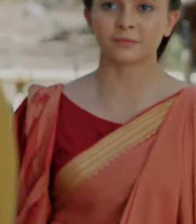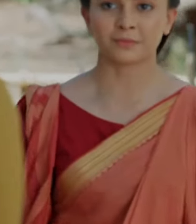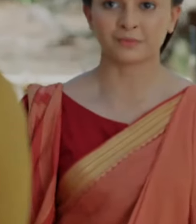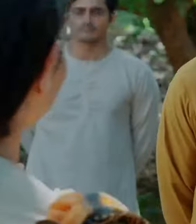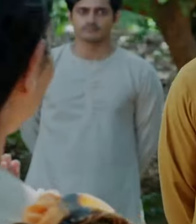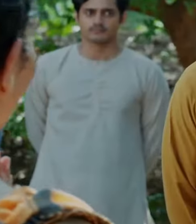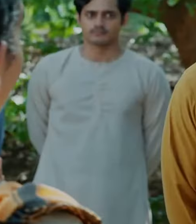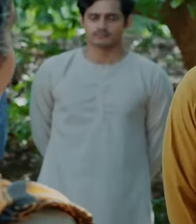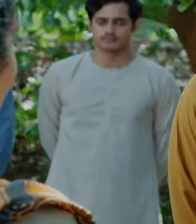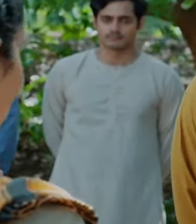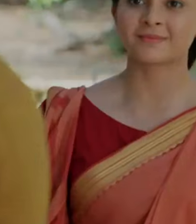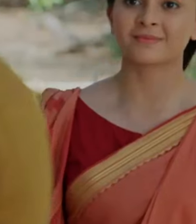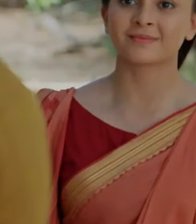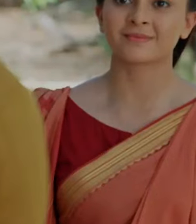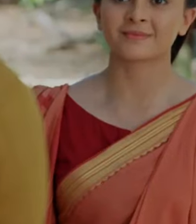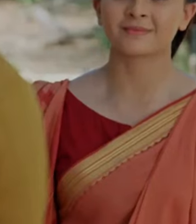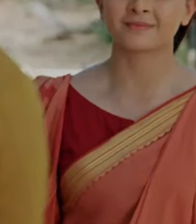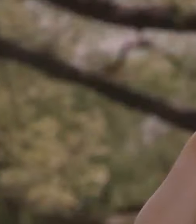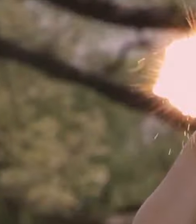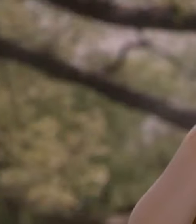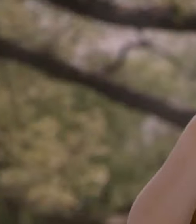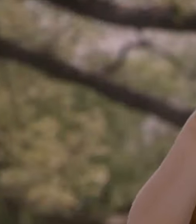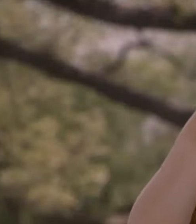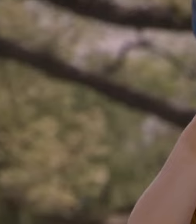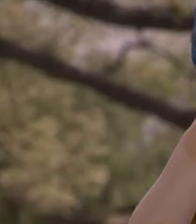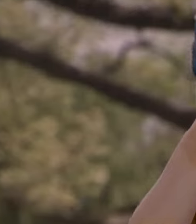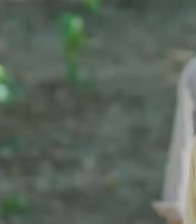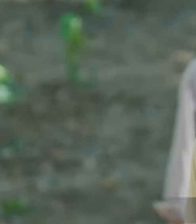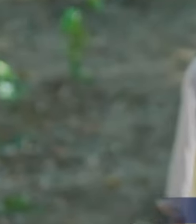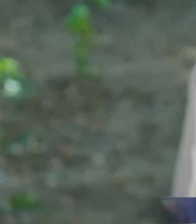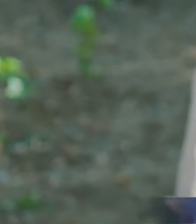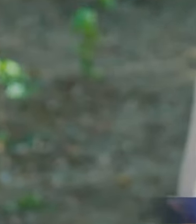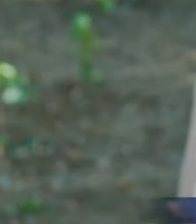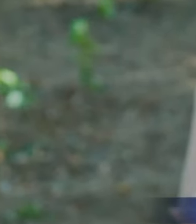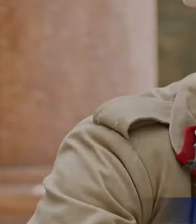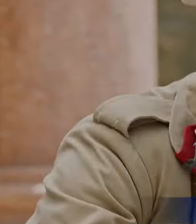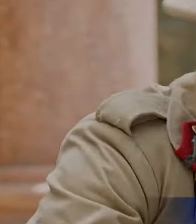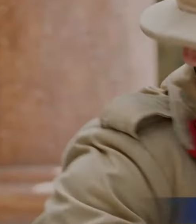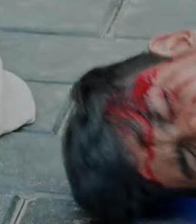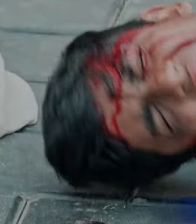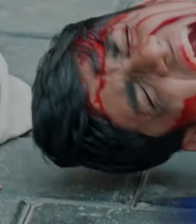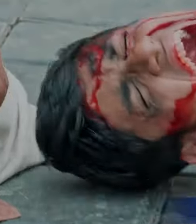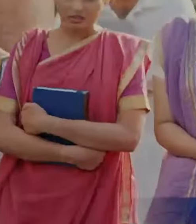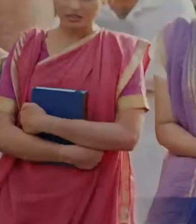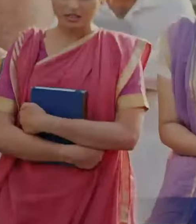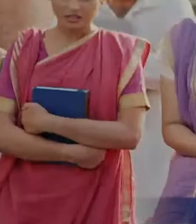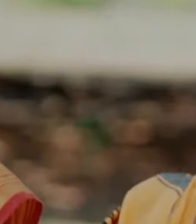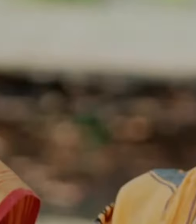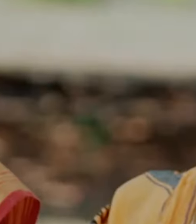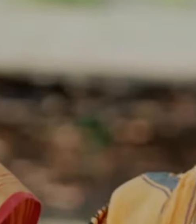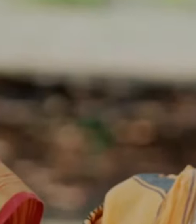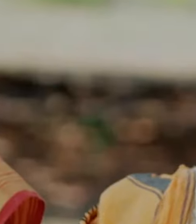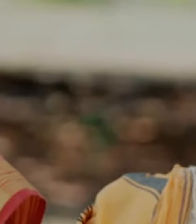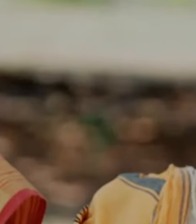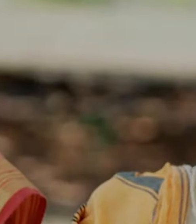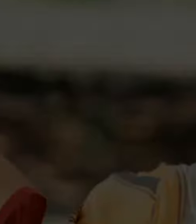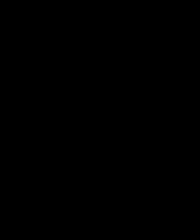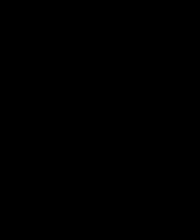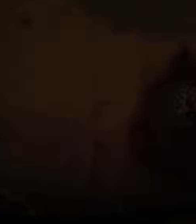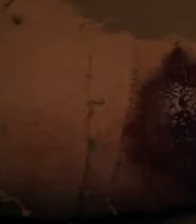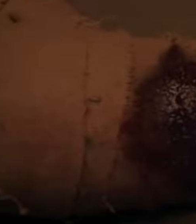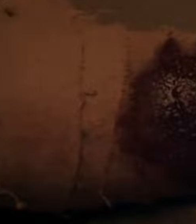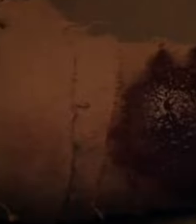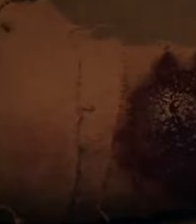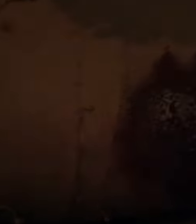नमस्कार मासुदा अमी प्रीती लता वाद्यता है हमारी लड़ाई में आसू नहीं खून बहाना